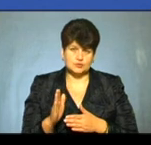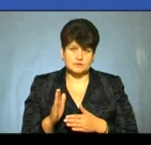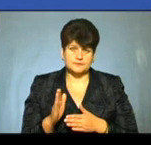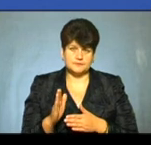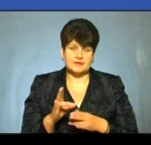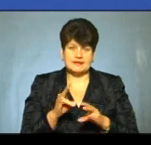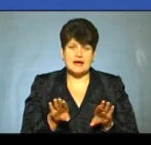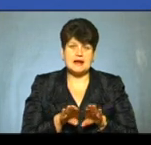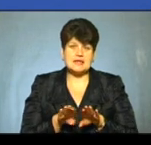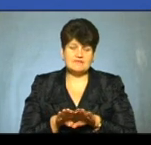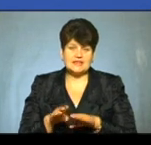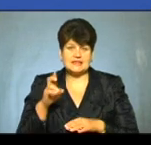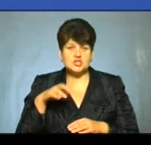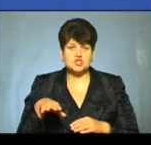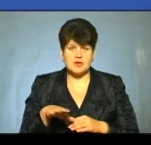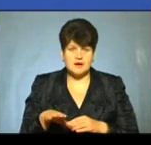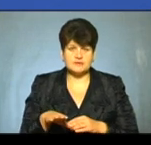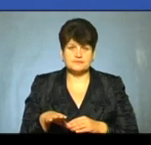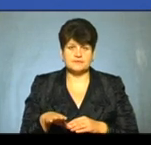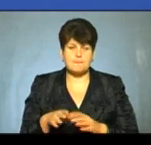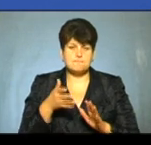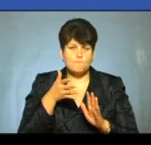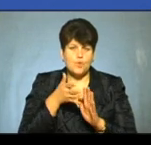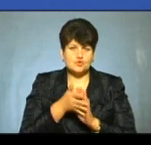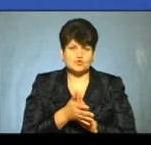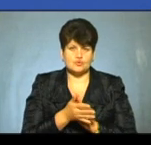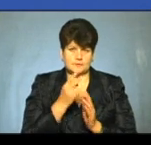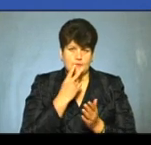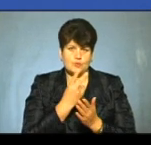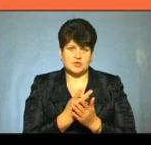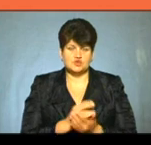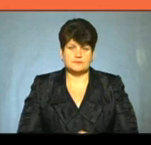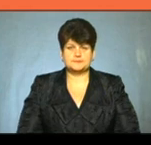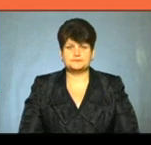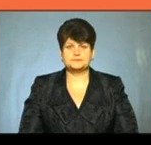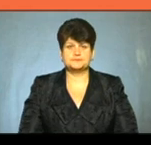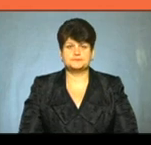на рівні держави, прозорою і публічною.